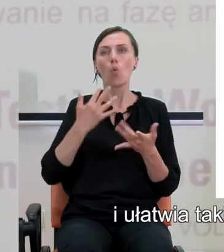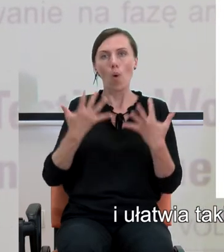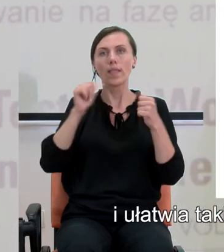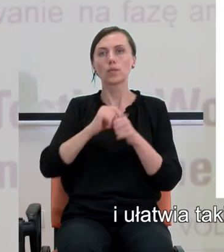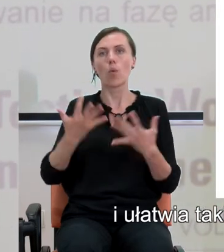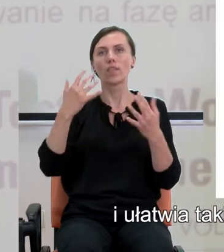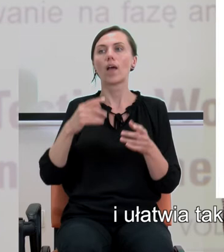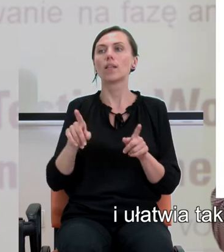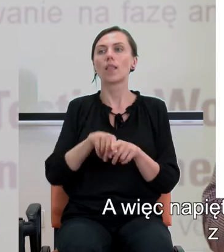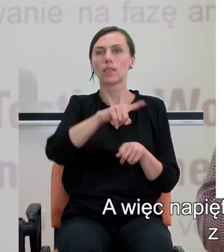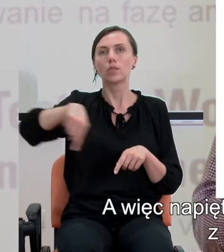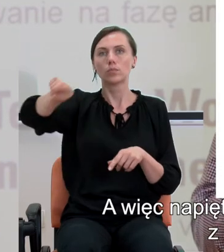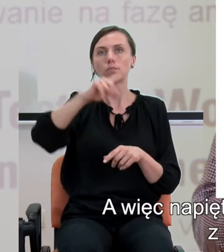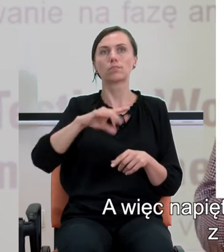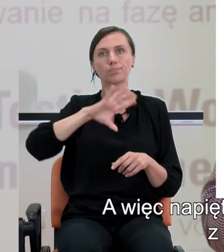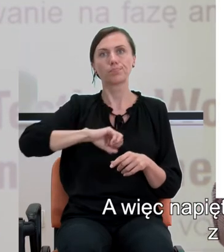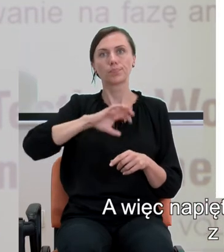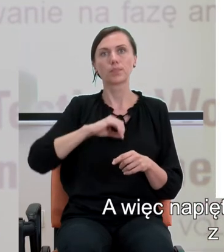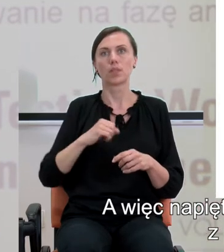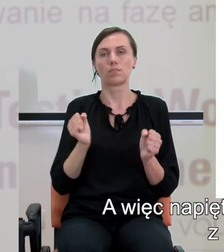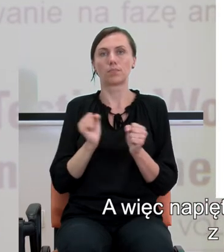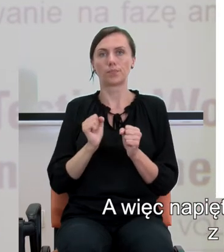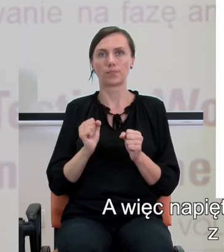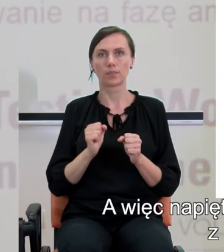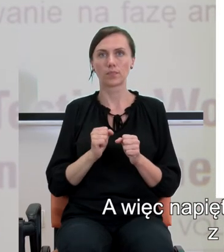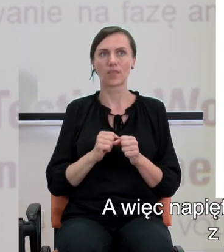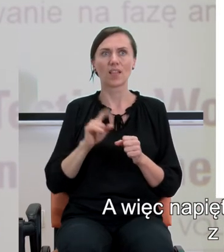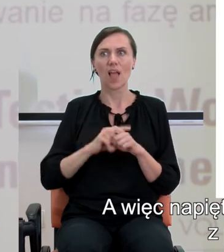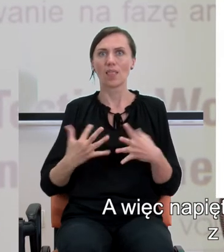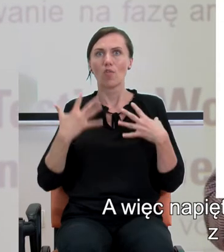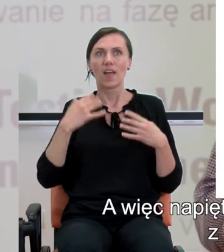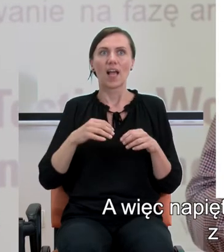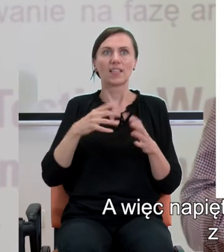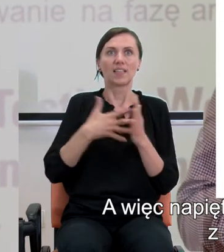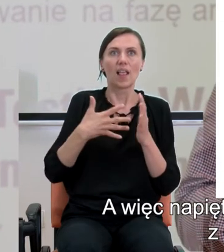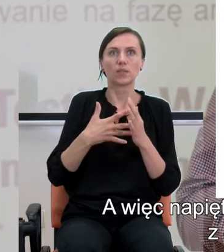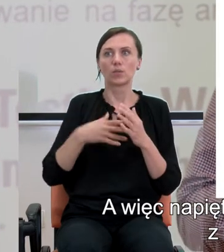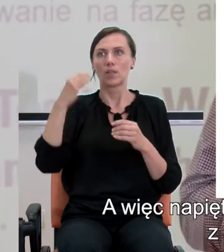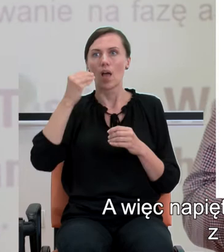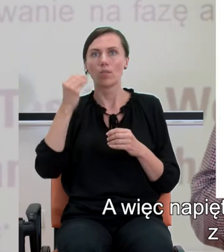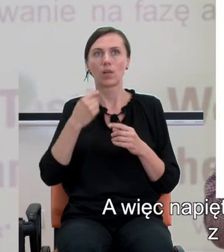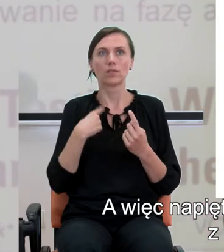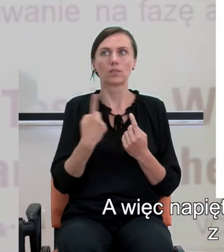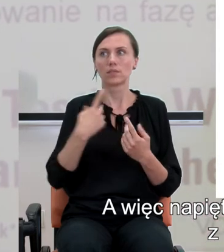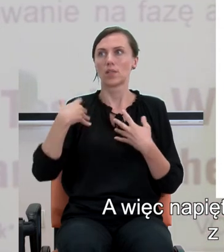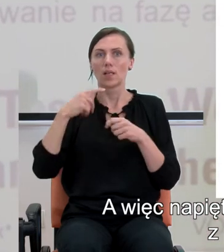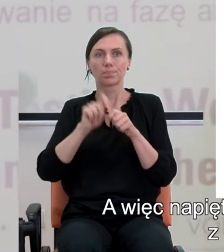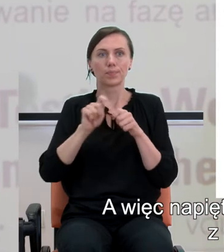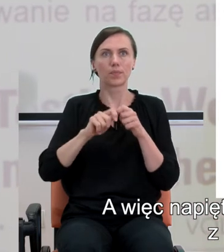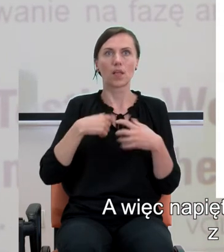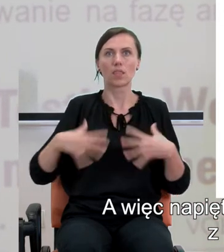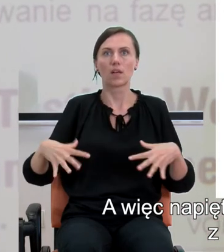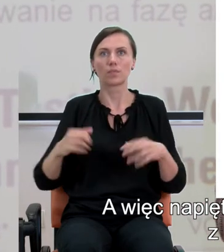sobie z własnym lękiem. A więc, no, napięta atmosfera podczas nauki i podczas